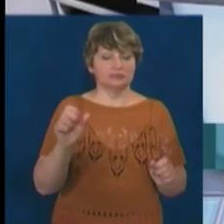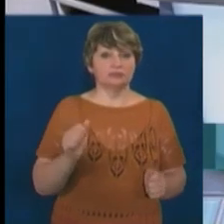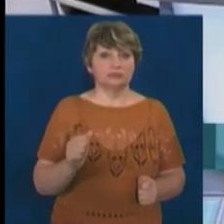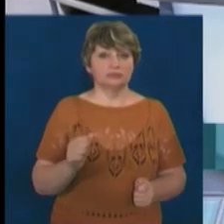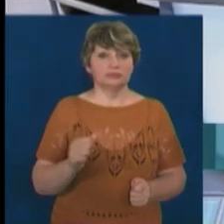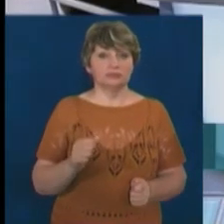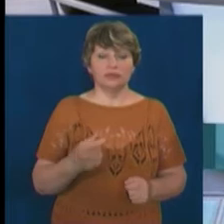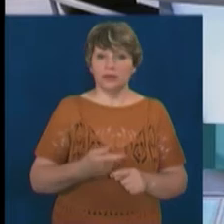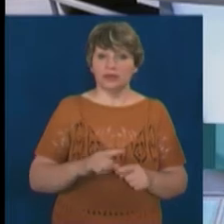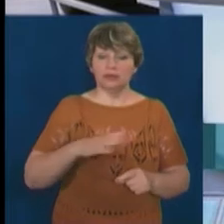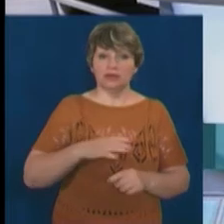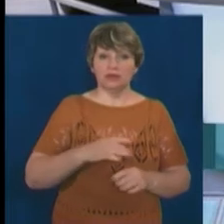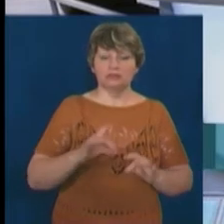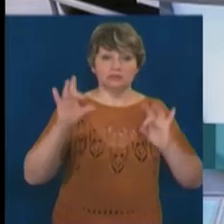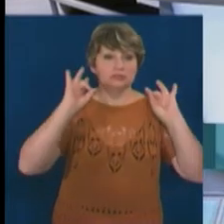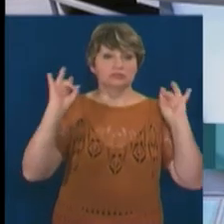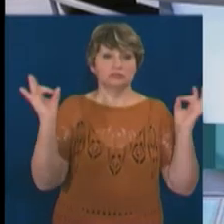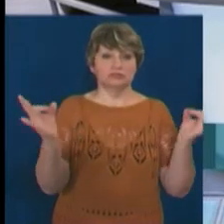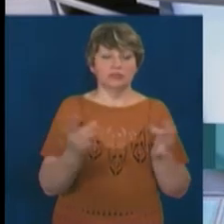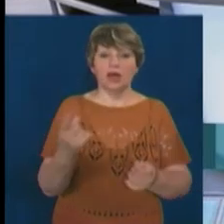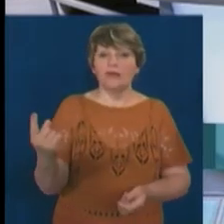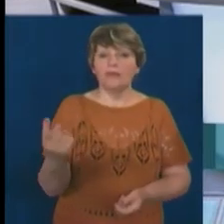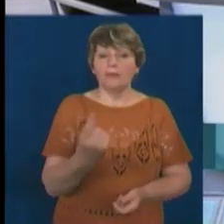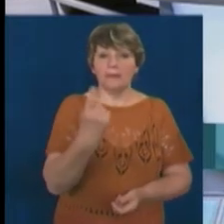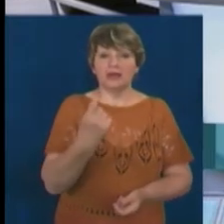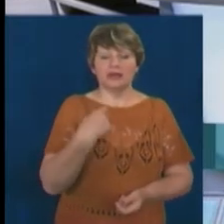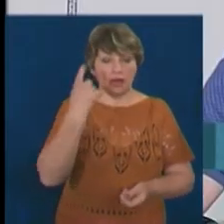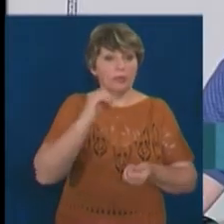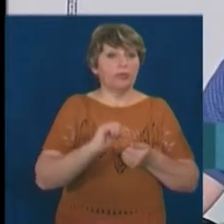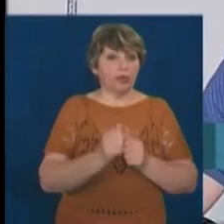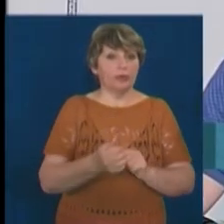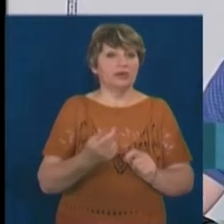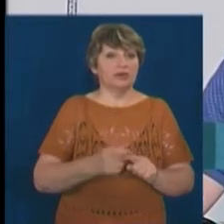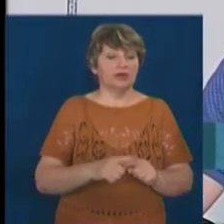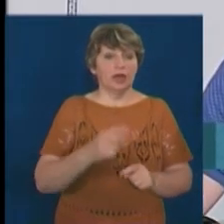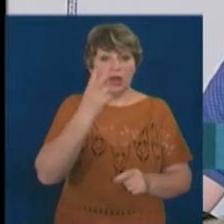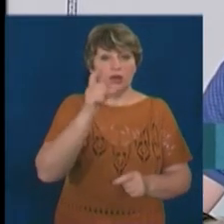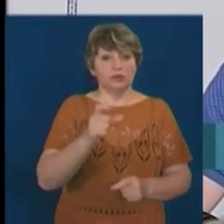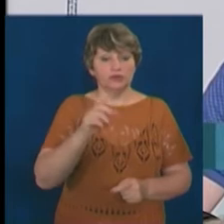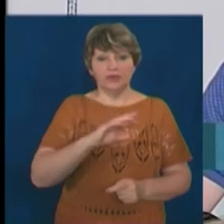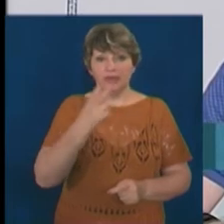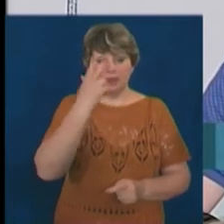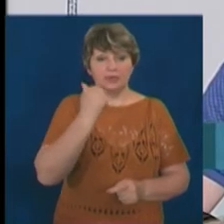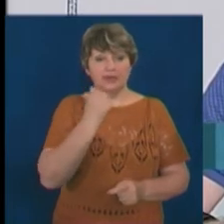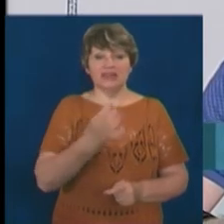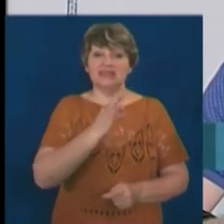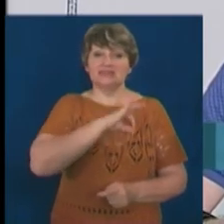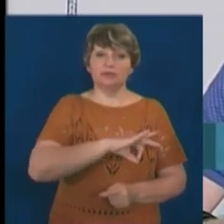я пам'ятаю цей момент. Люди не звикли використовувати газон